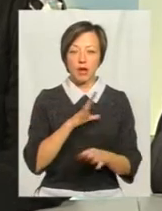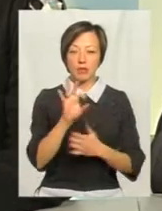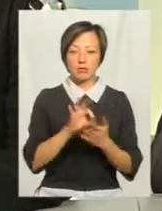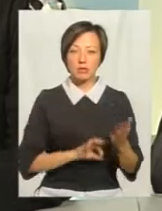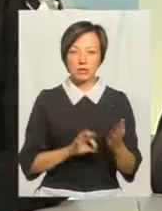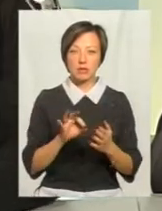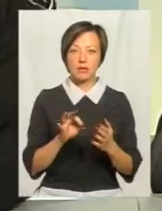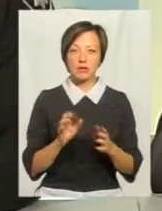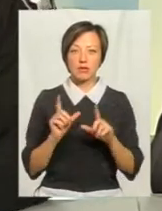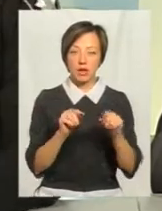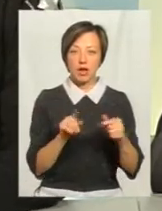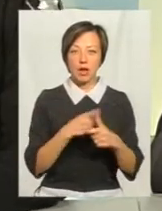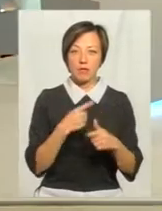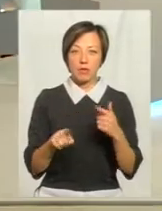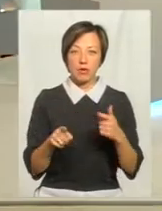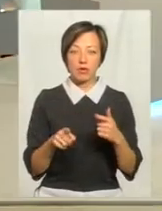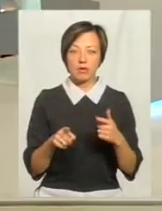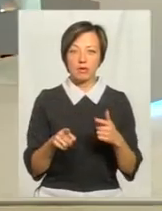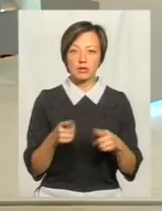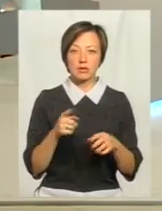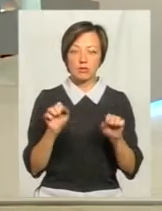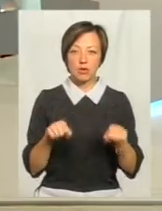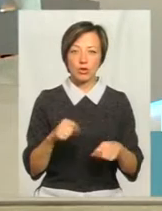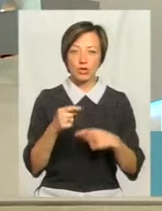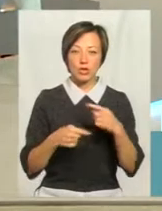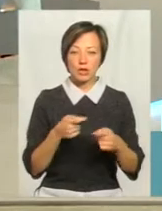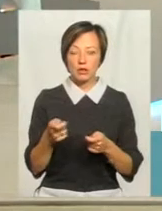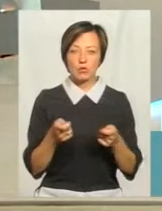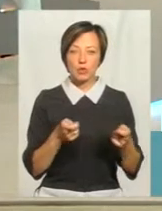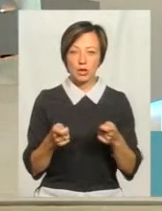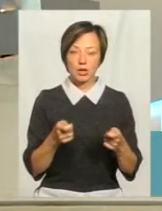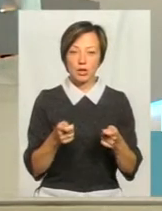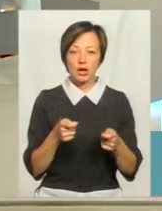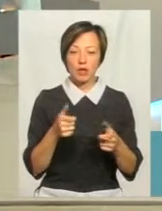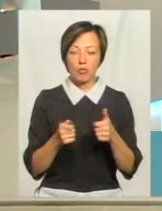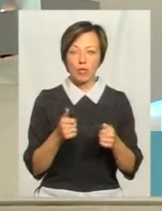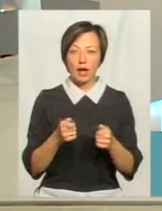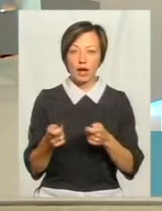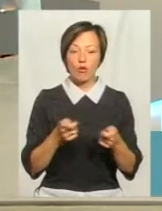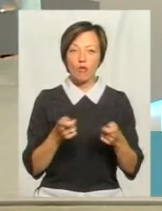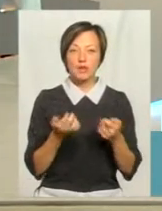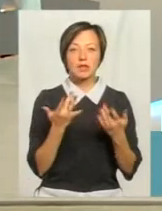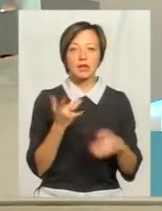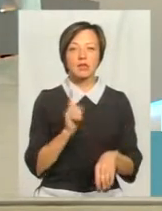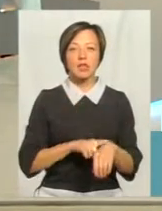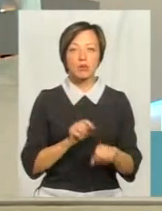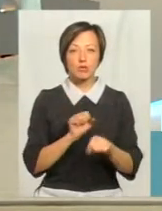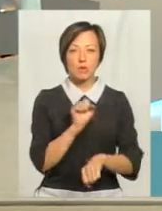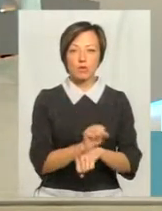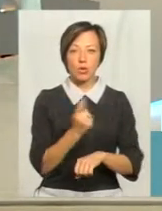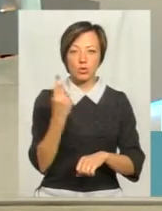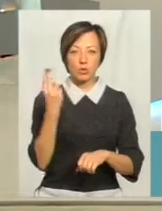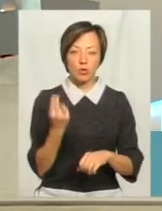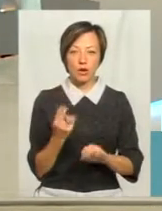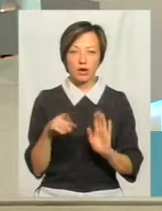стараємося виїхати або переключити, якщо це є змога через пульт керування. А на скільки часу може зависнути один кольор?